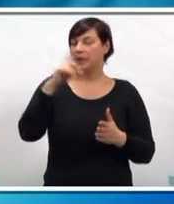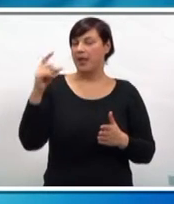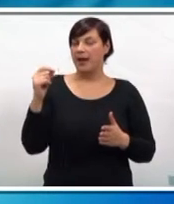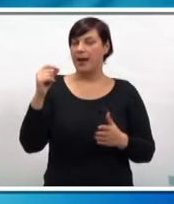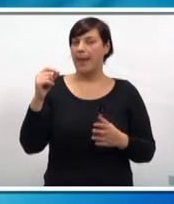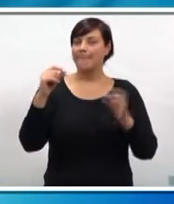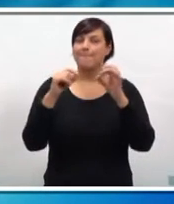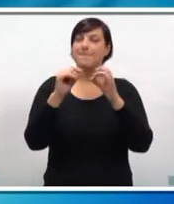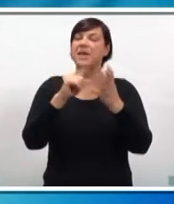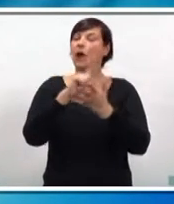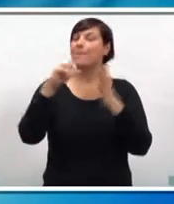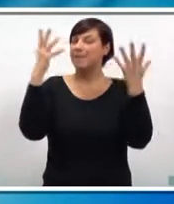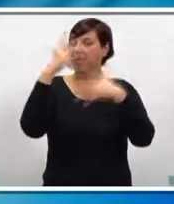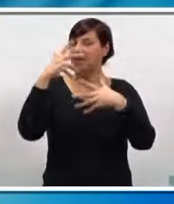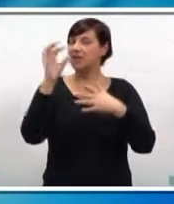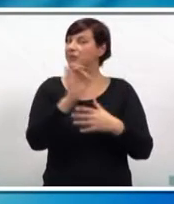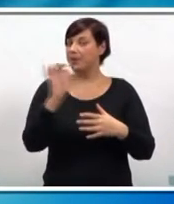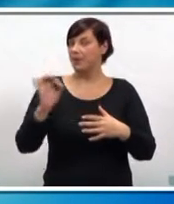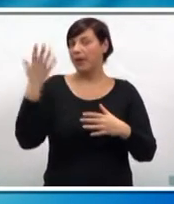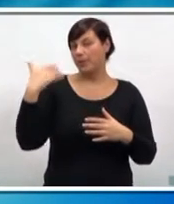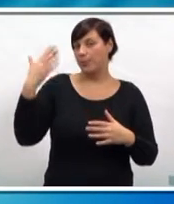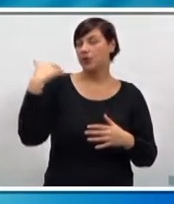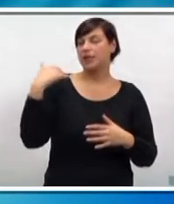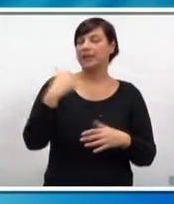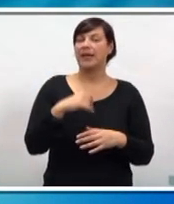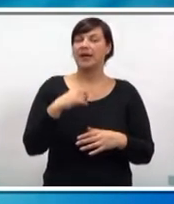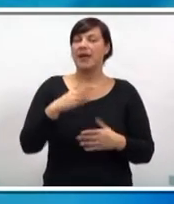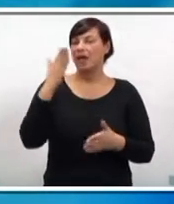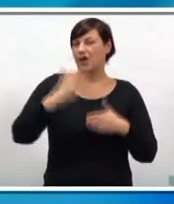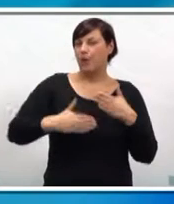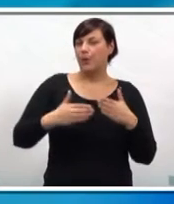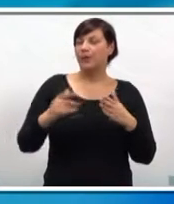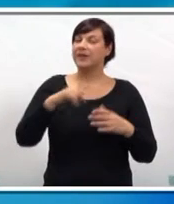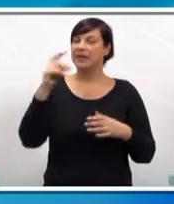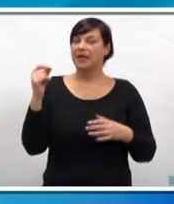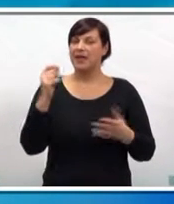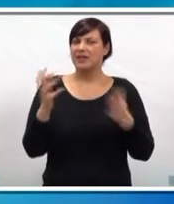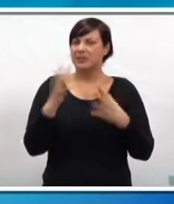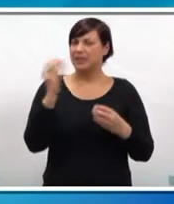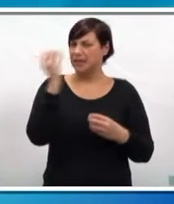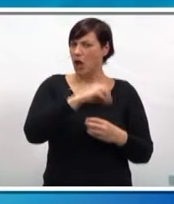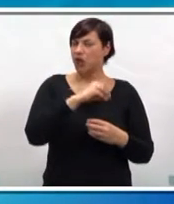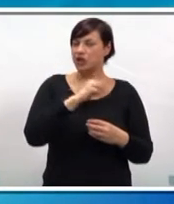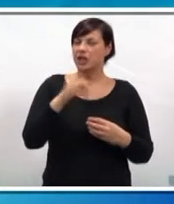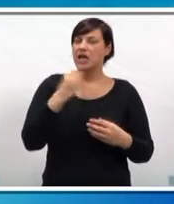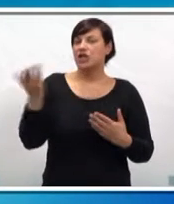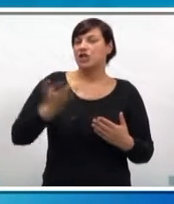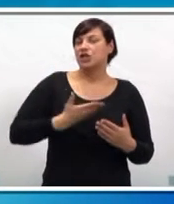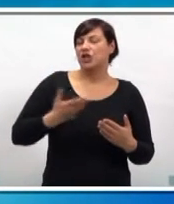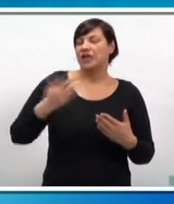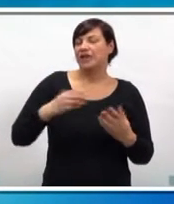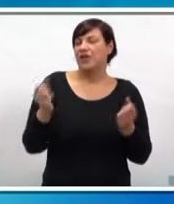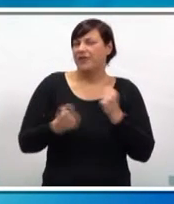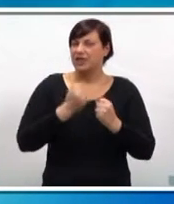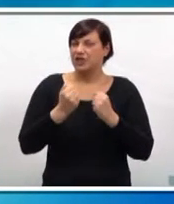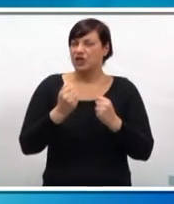biometeorološke prilike će biti nešto povoljnije nego prethodnih dana. No podkre dana će se prilike ponovno pogoršavati, što će donijeti nove